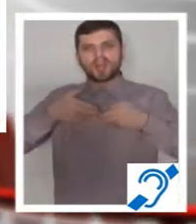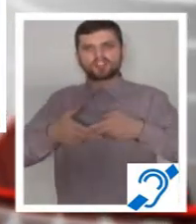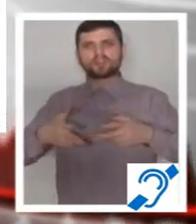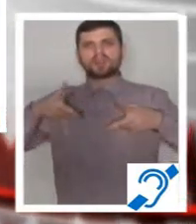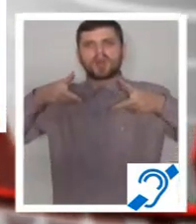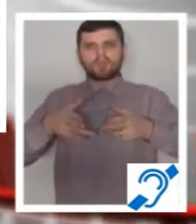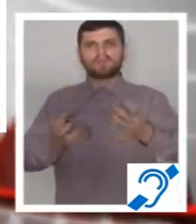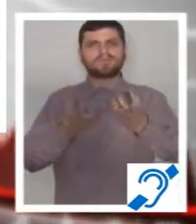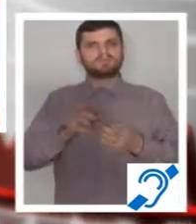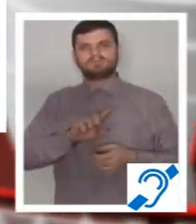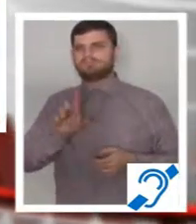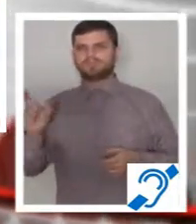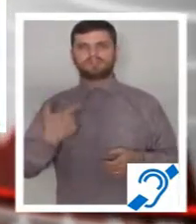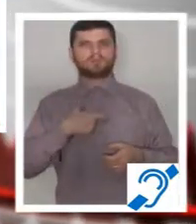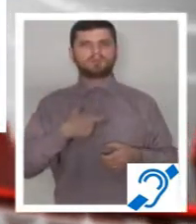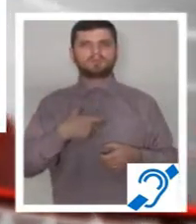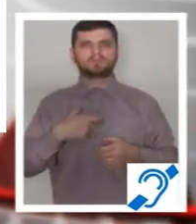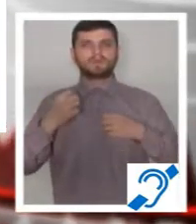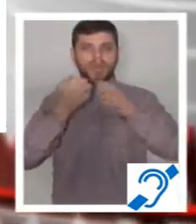Și mențit. Nu, n-a explodat.